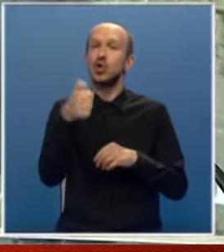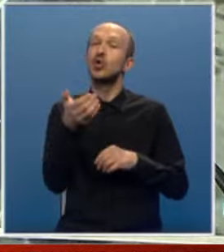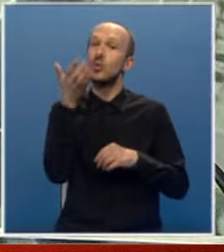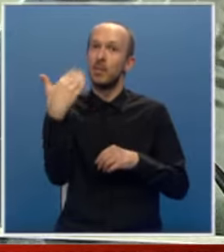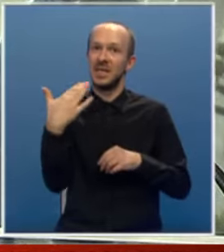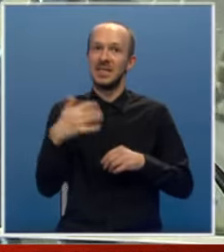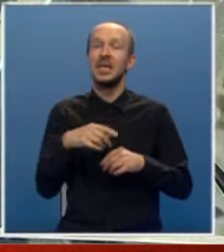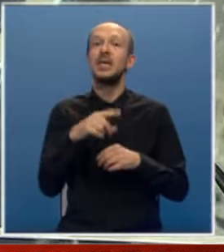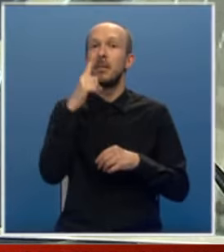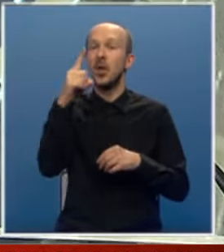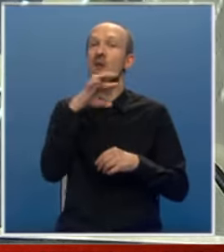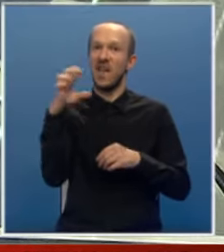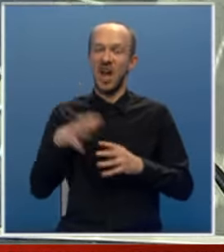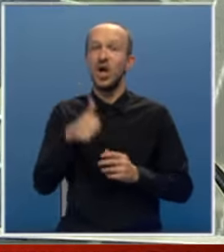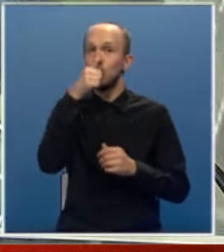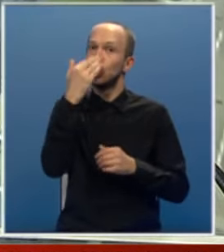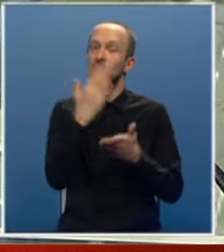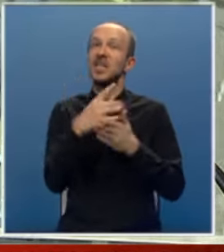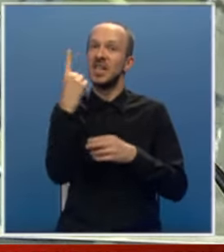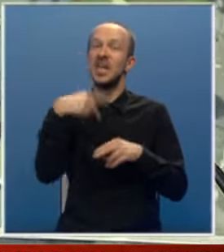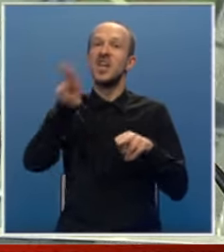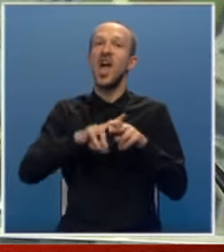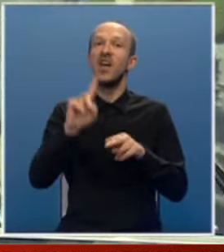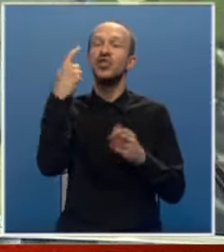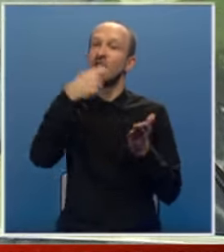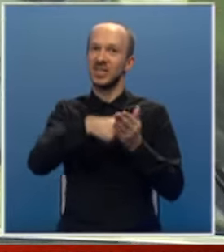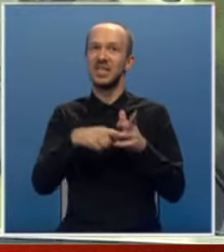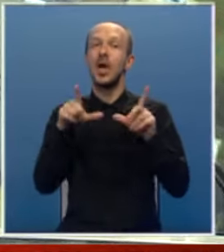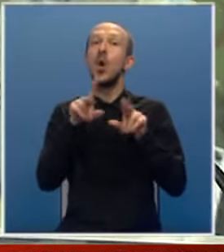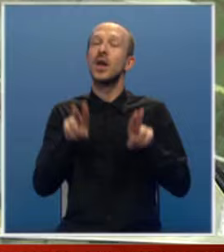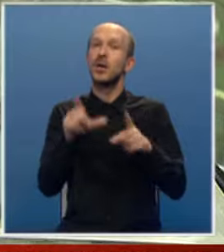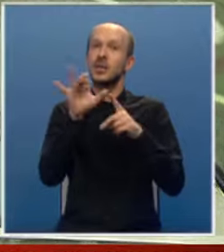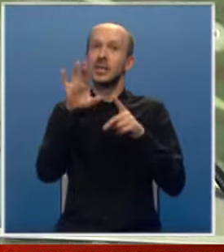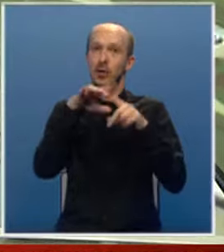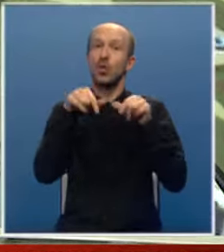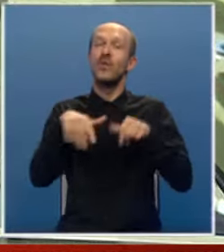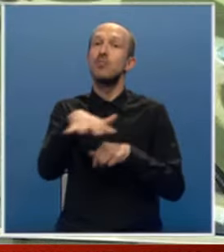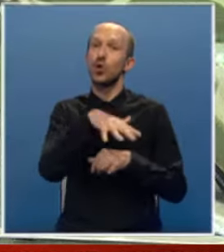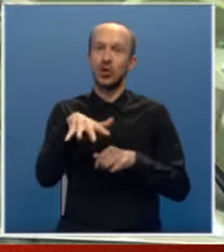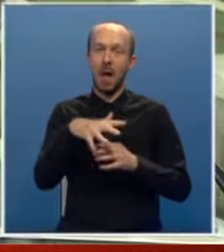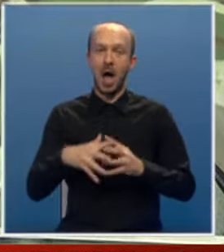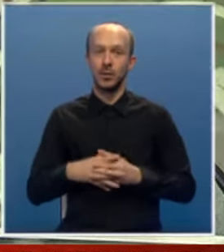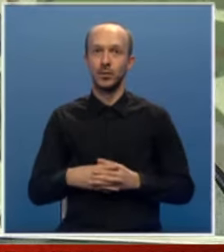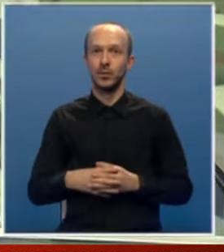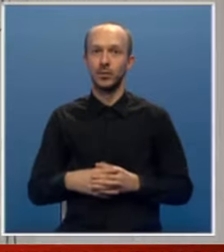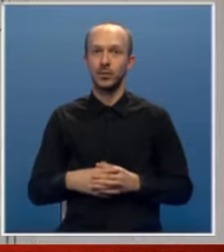miliona evra, što će biti jedna od najvećih investicija u realni sektor na ovim prostorima.